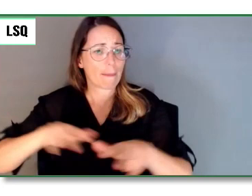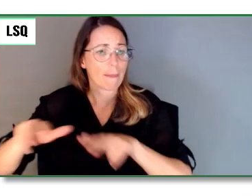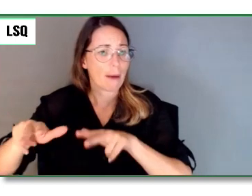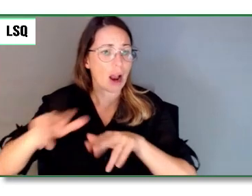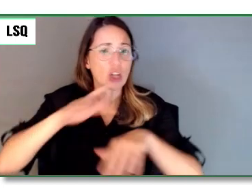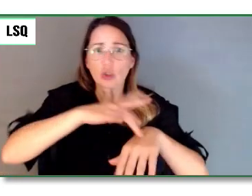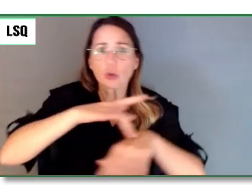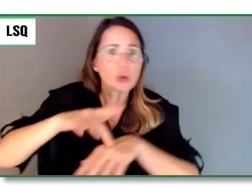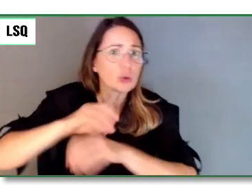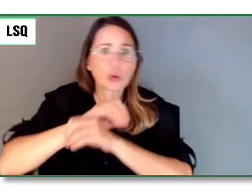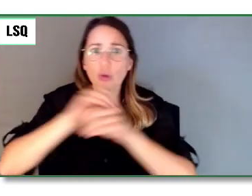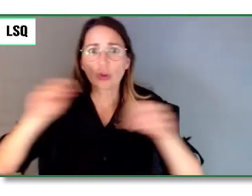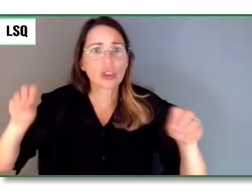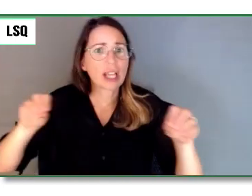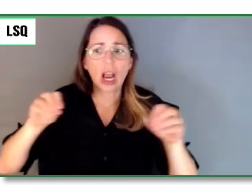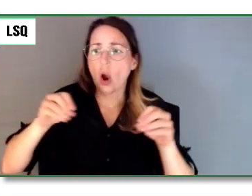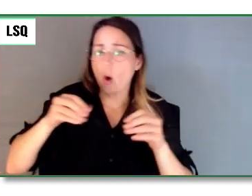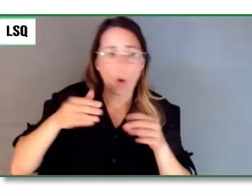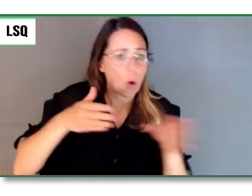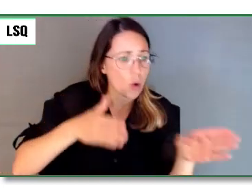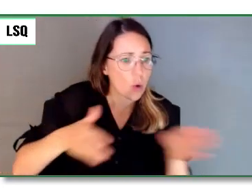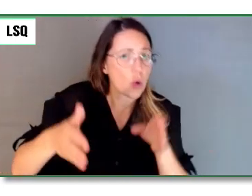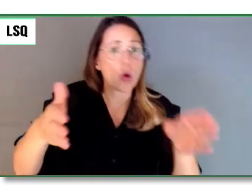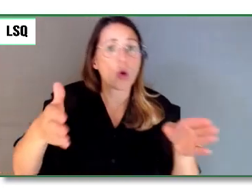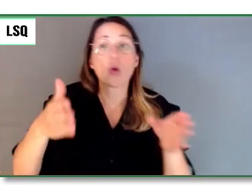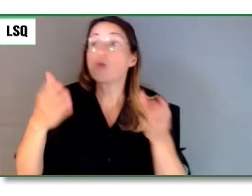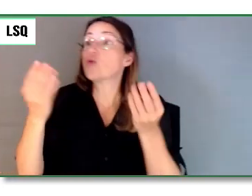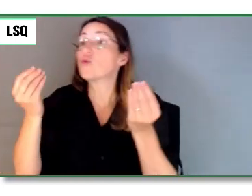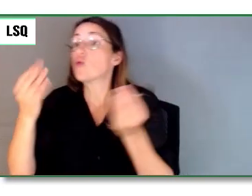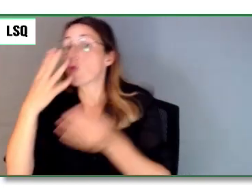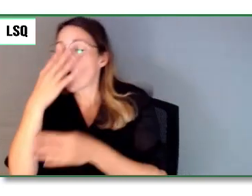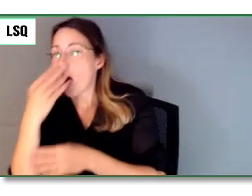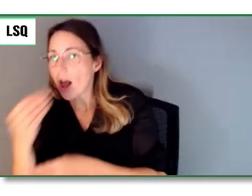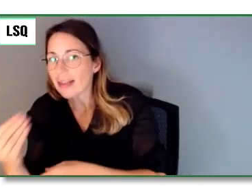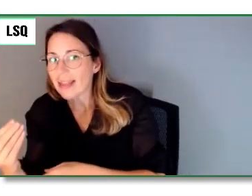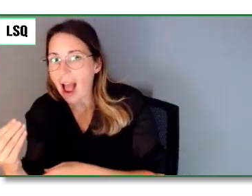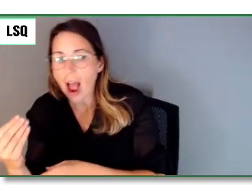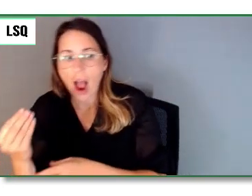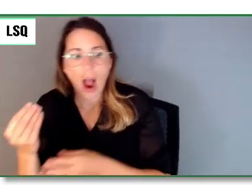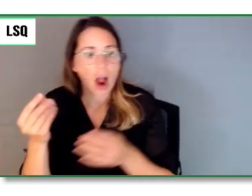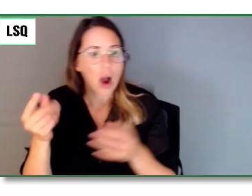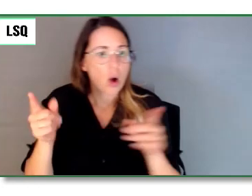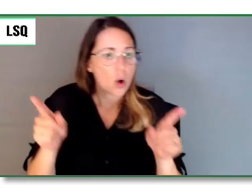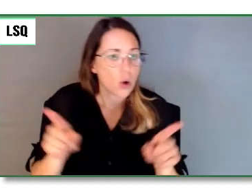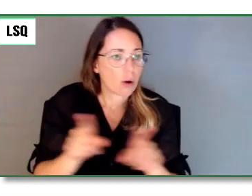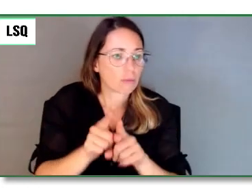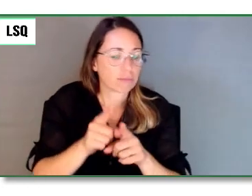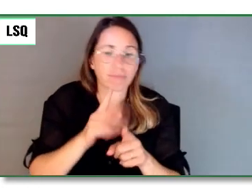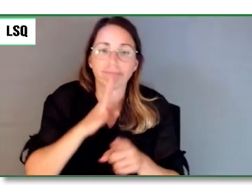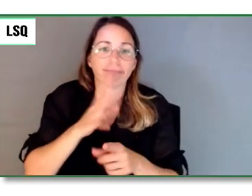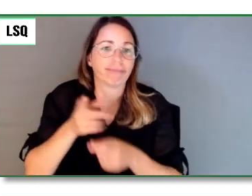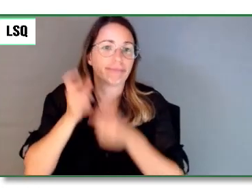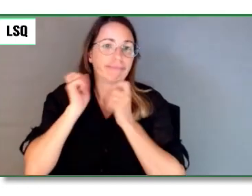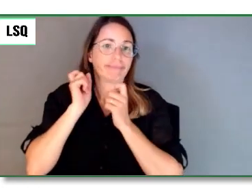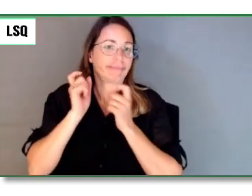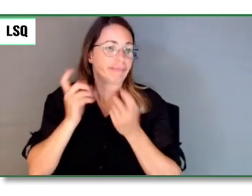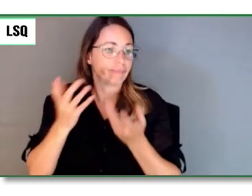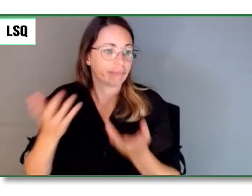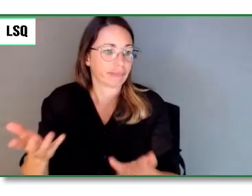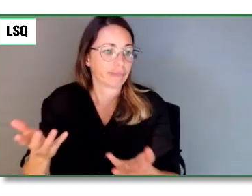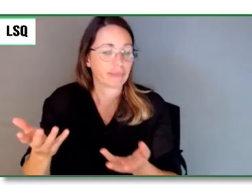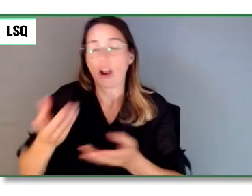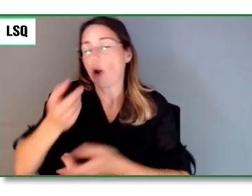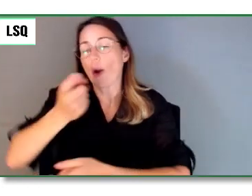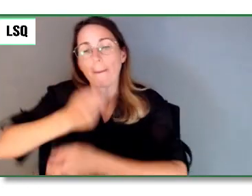l le commerce et les échanges, tout cela occupe peu de place dans le paysage. Dans la